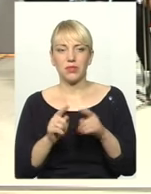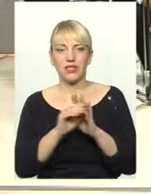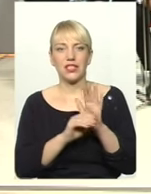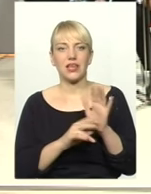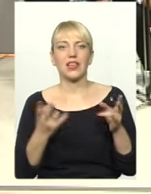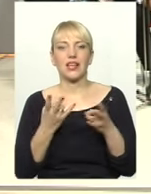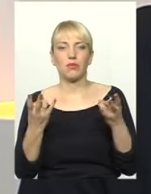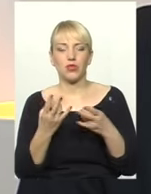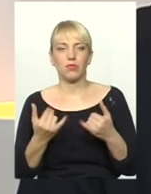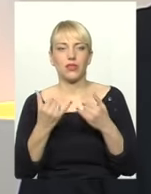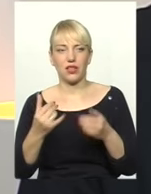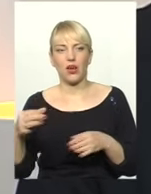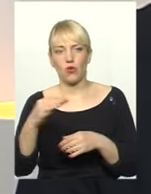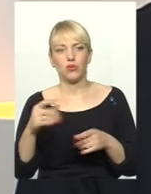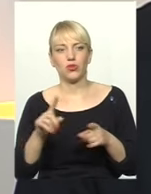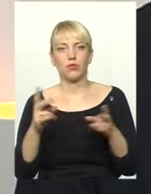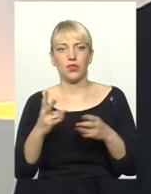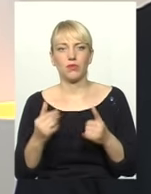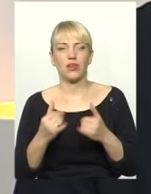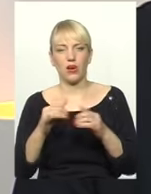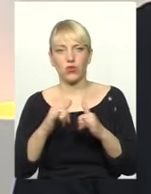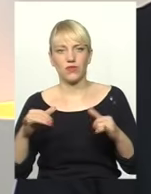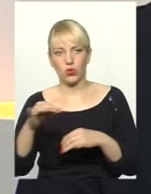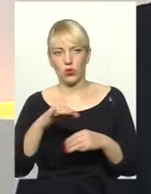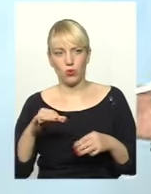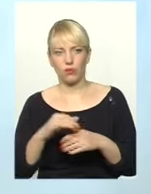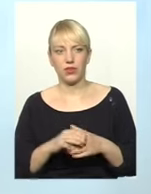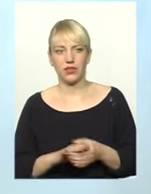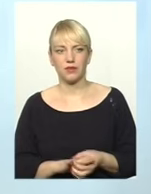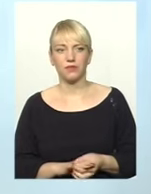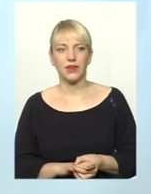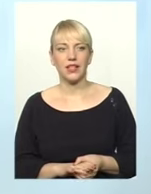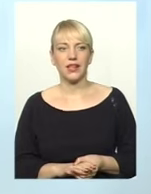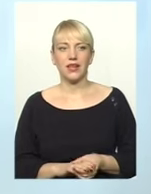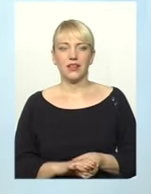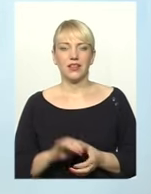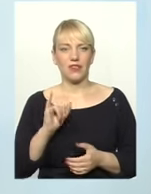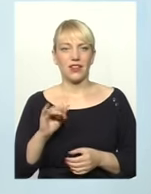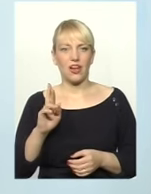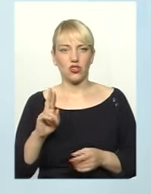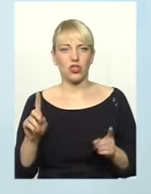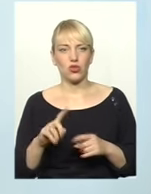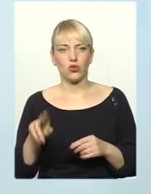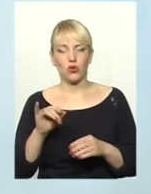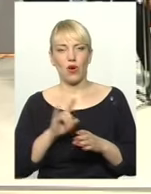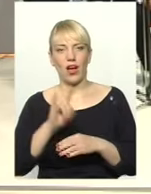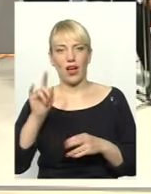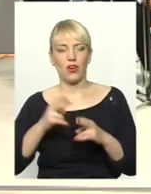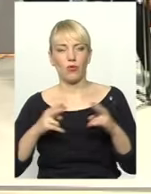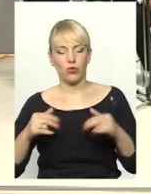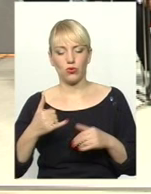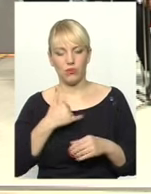області, що потрібні для розвитку області, на сьогоднішній день аеропорт потрібний. Ярослав, перепрошую, щодо аеропорту, у мене